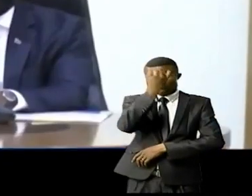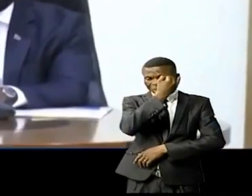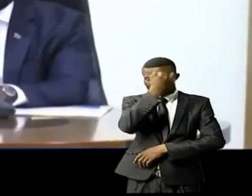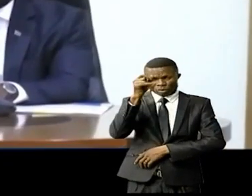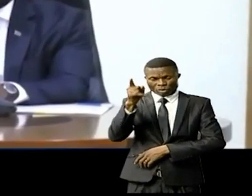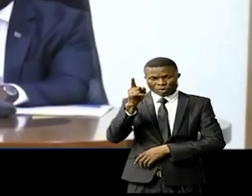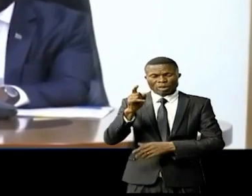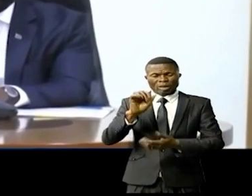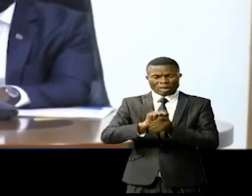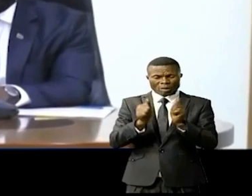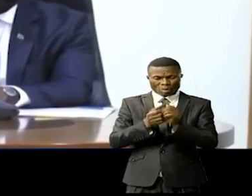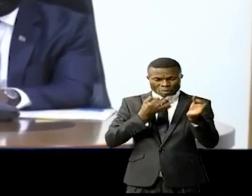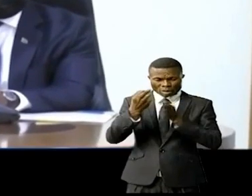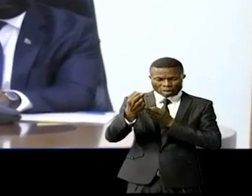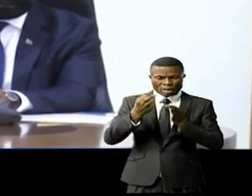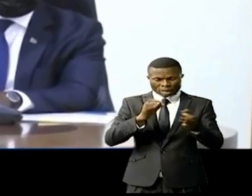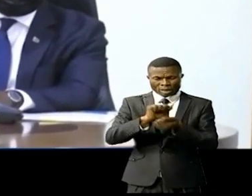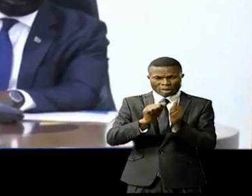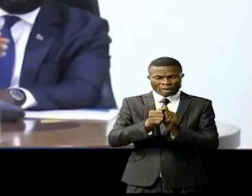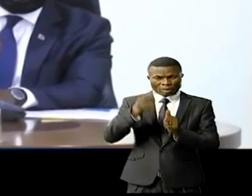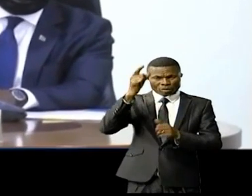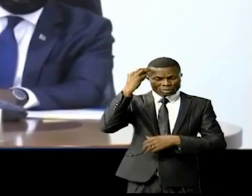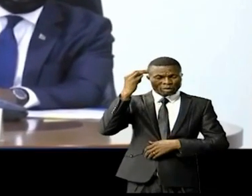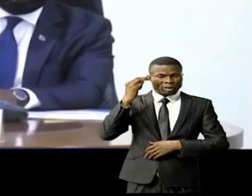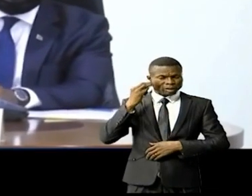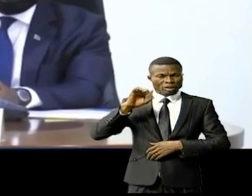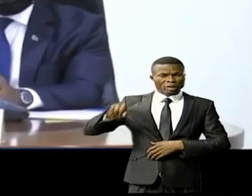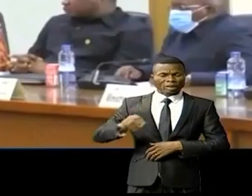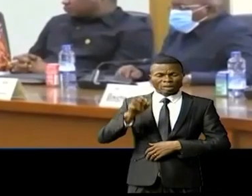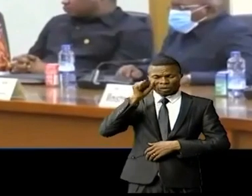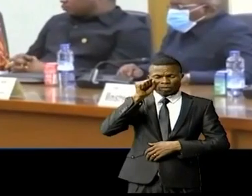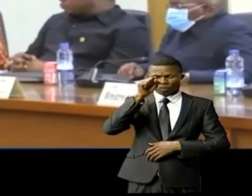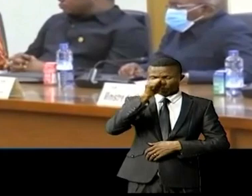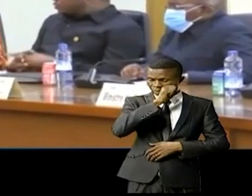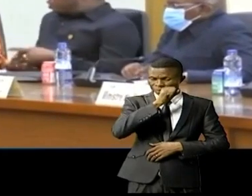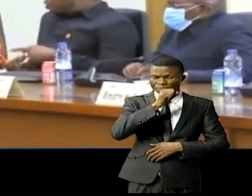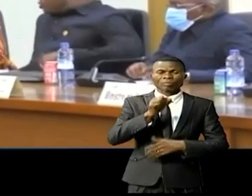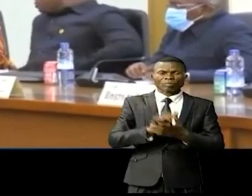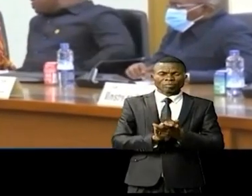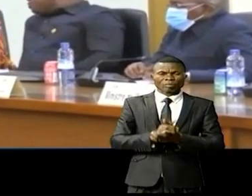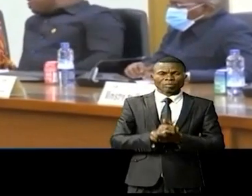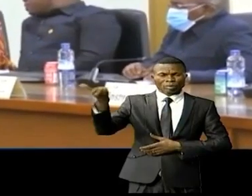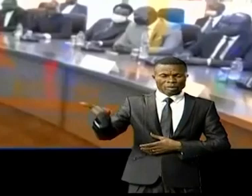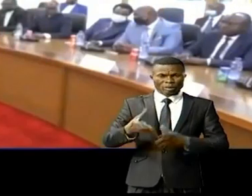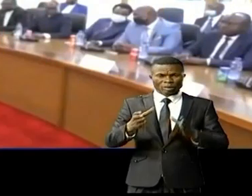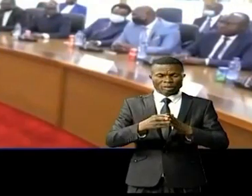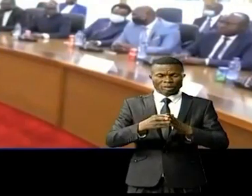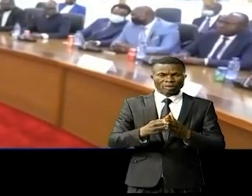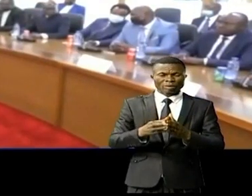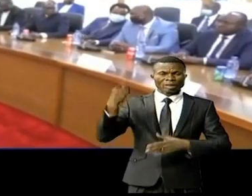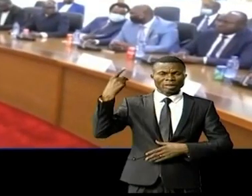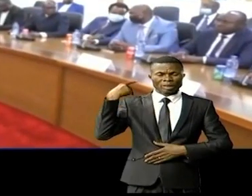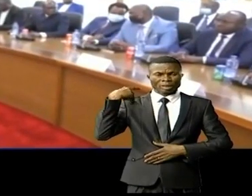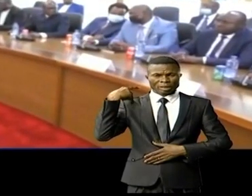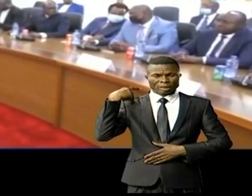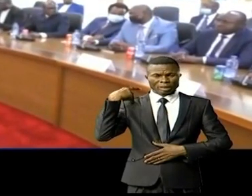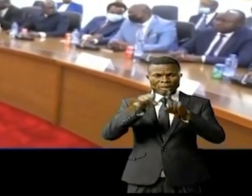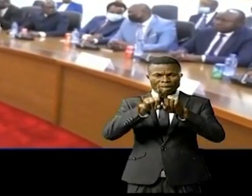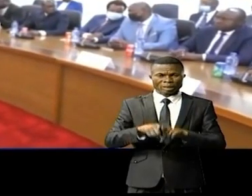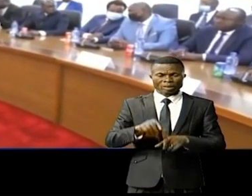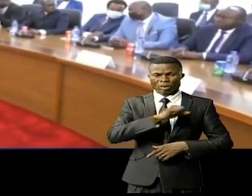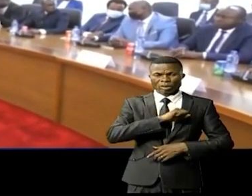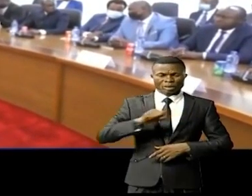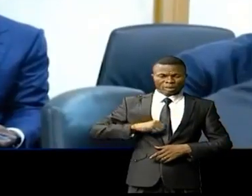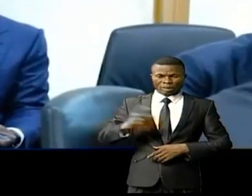passée en revue. Lors de la rencontre que le premier ministre Jean-Michel Samaloukonde a eu avec les caucus des députés de ces deux